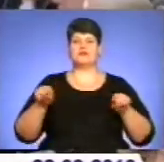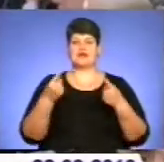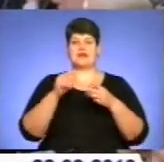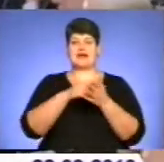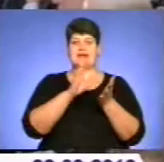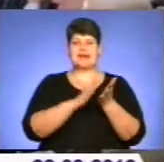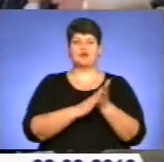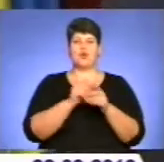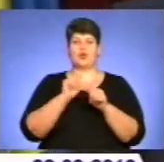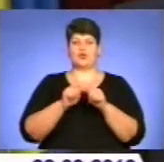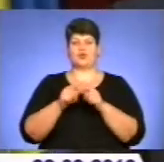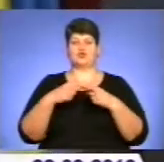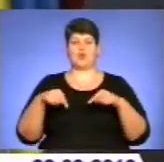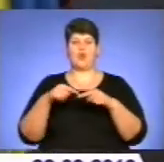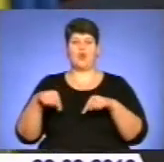контролюючих органів.